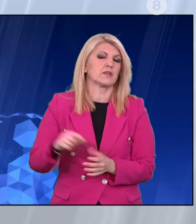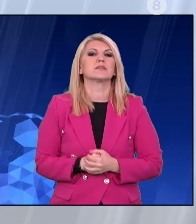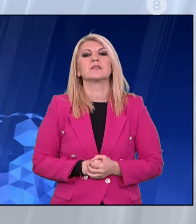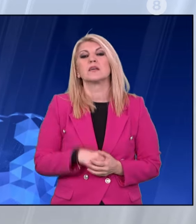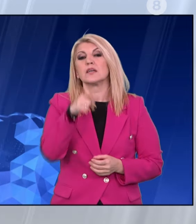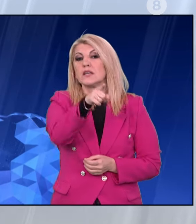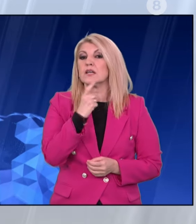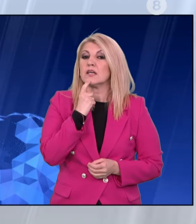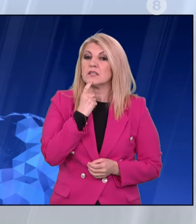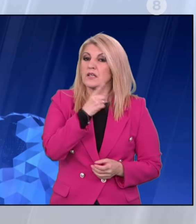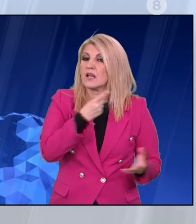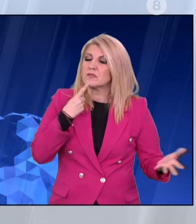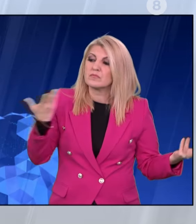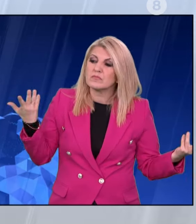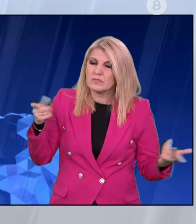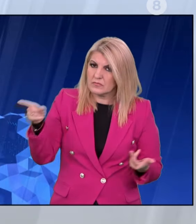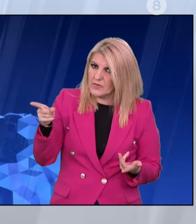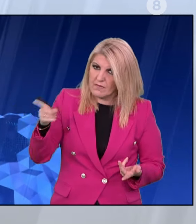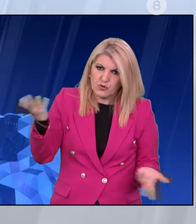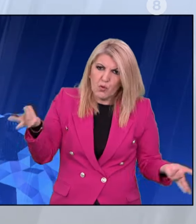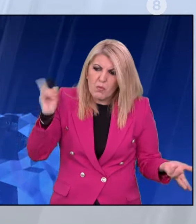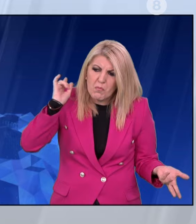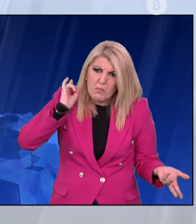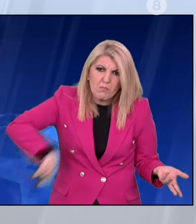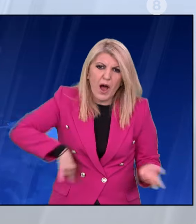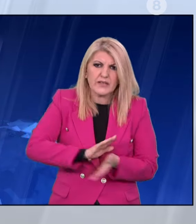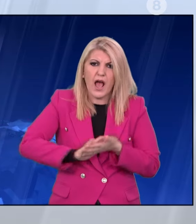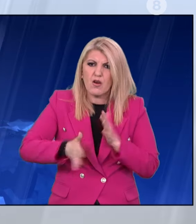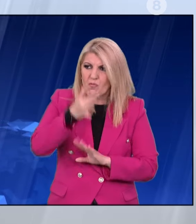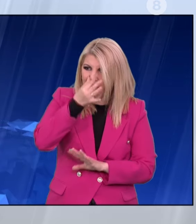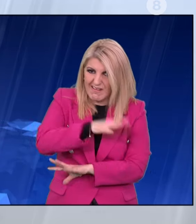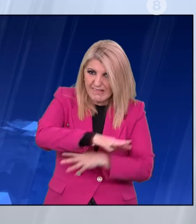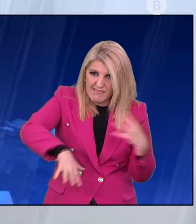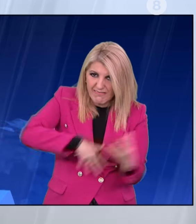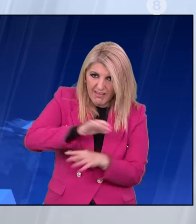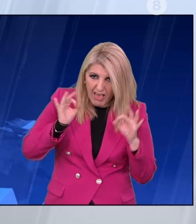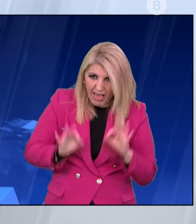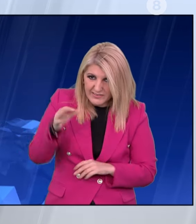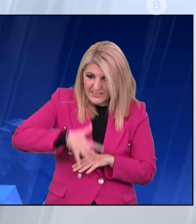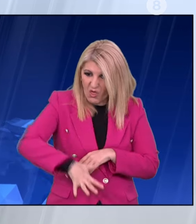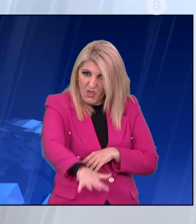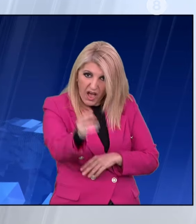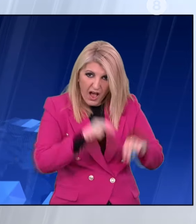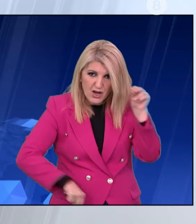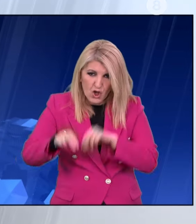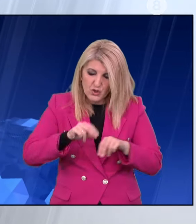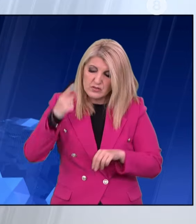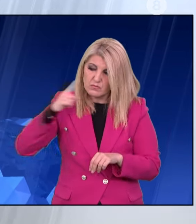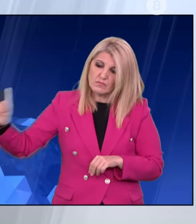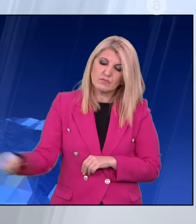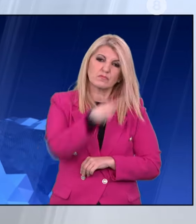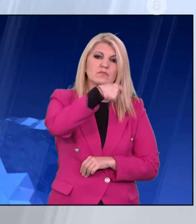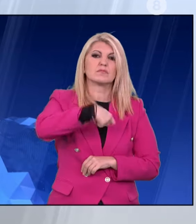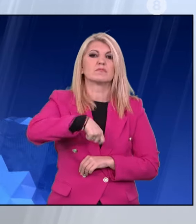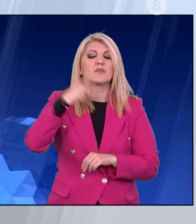απομακρύνσεις ως ΣΥΡΙΖΑ, θέτοντας θέμα για το αδιάβλητο των εκλογών, ενώ ζητά να δοθούν σε κόμματα και δικαιοσύνη τα αποτελέσματα της έρευνας του Μαξίμου. Και γιατί